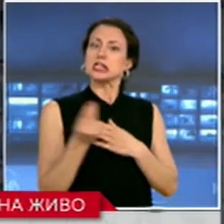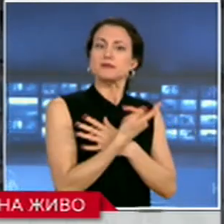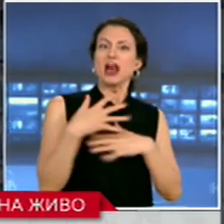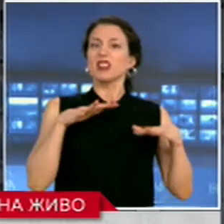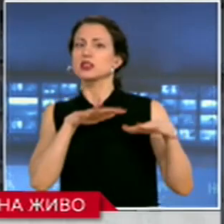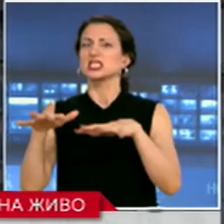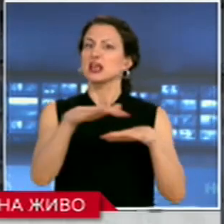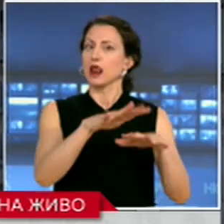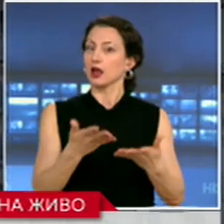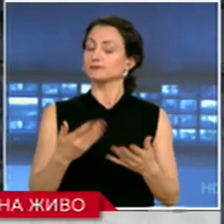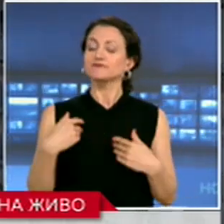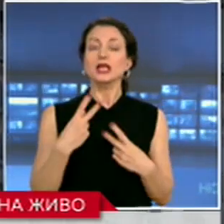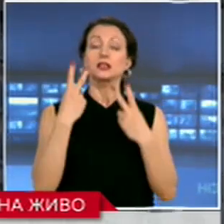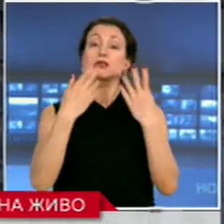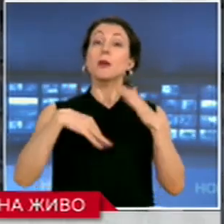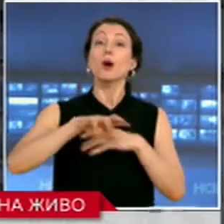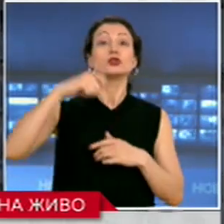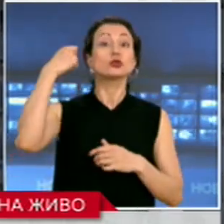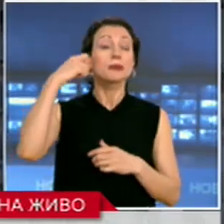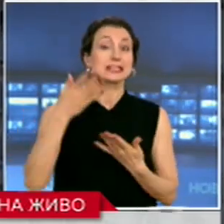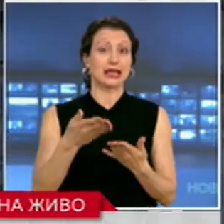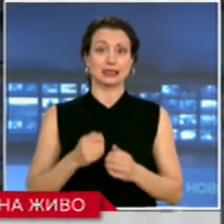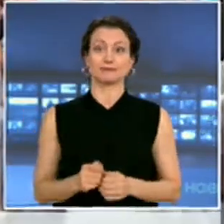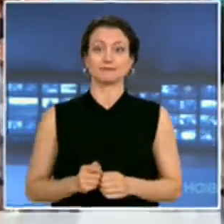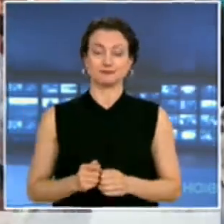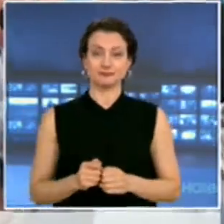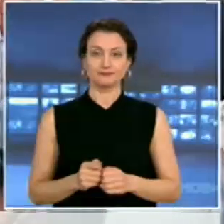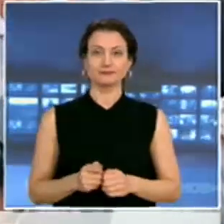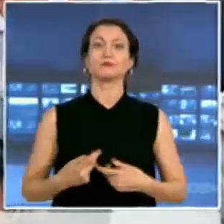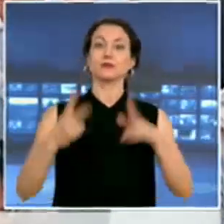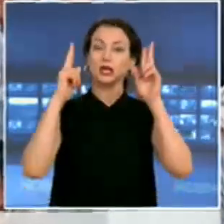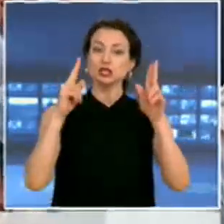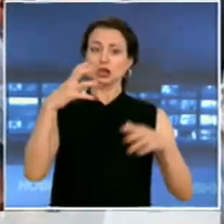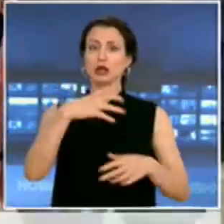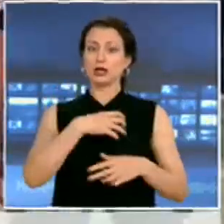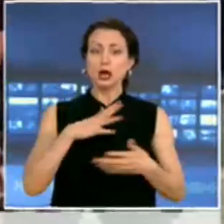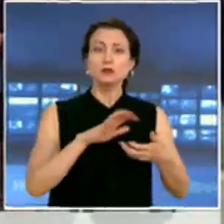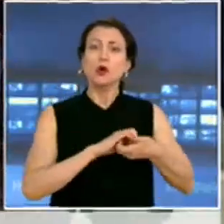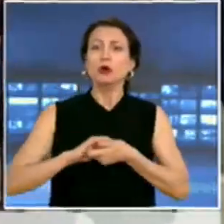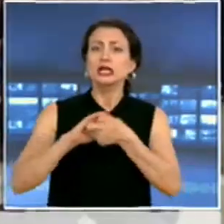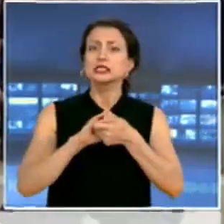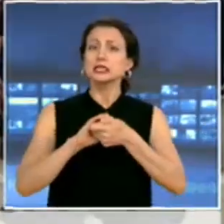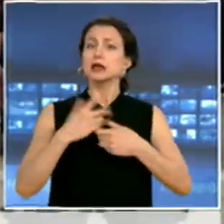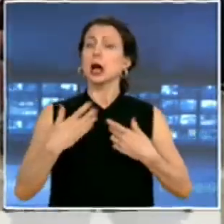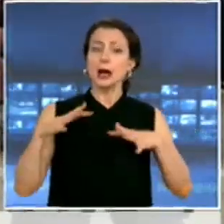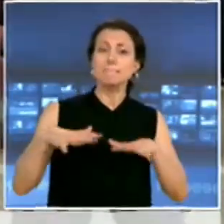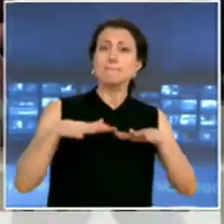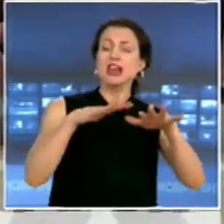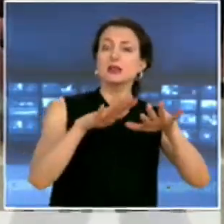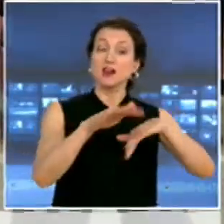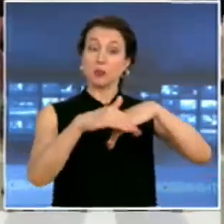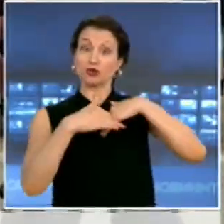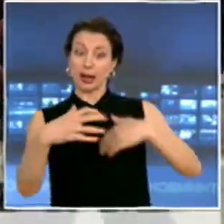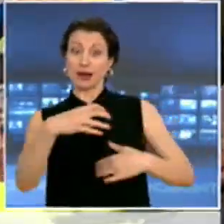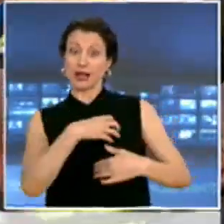Нека да видим повече от държавния глава сега. Решението на ГЕРБ да организира митинг в своя подкрепа, близо до протеста